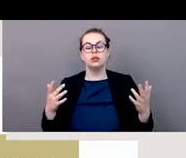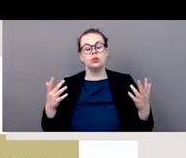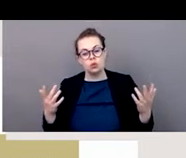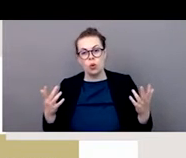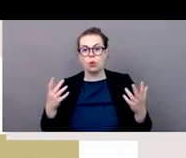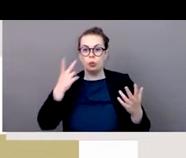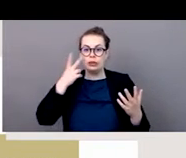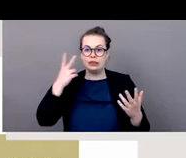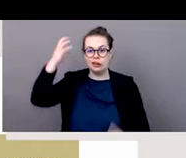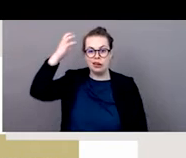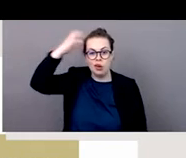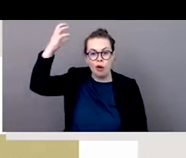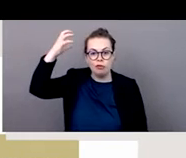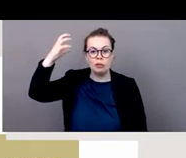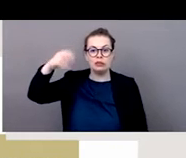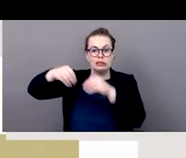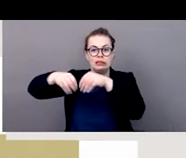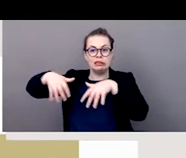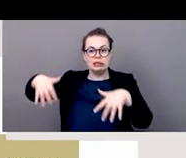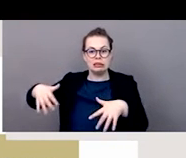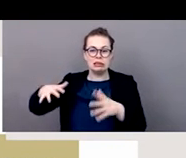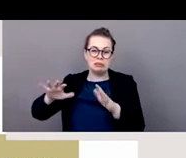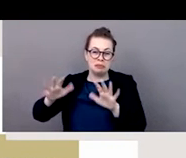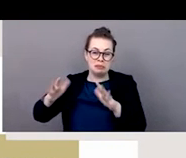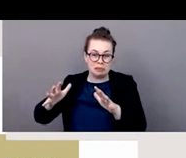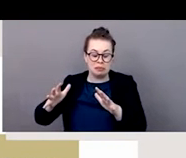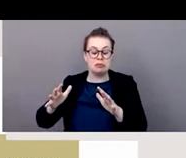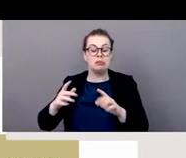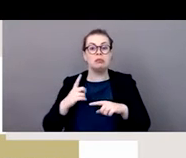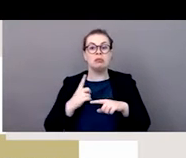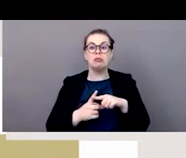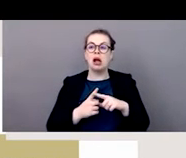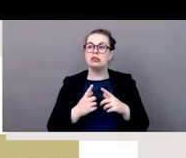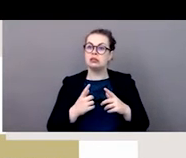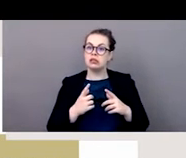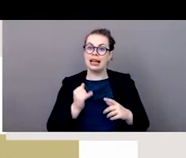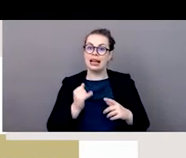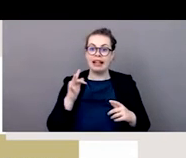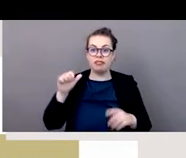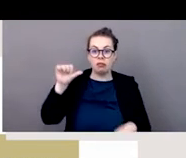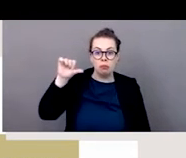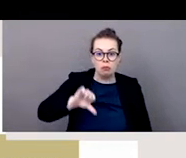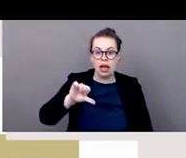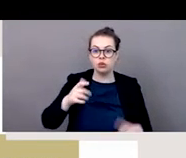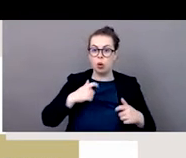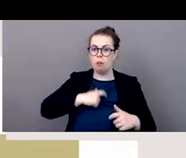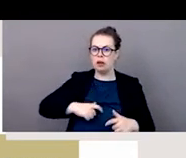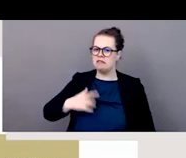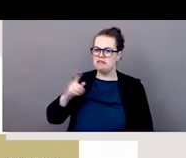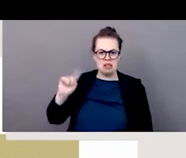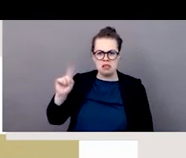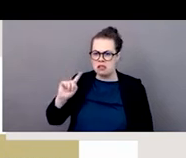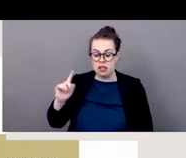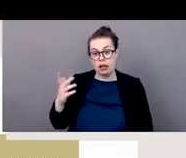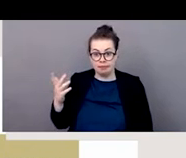aussi d'infrastructures efficaces aussi bien que des mécanismes ou de redébillettes des mécanismes aussi bien que la